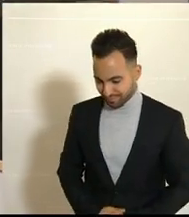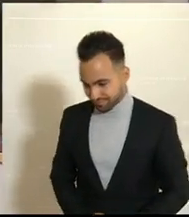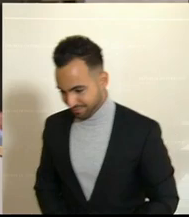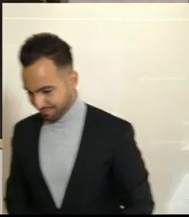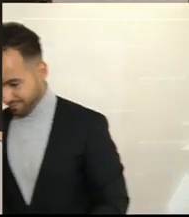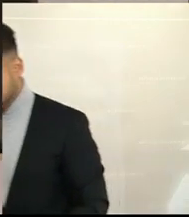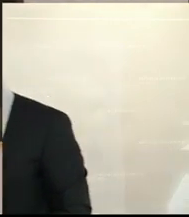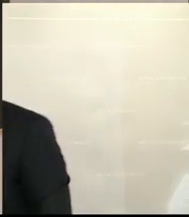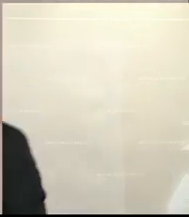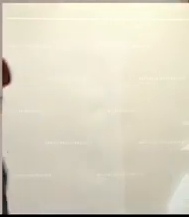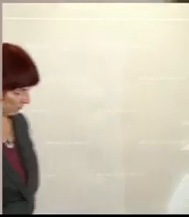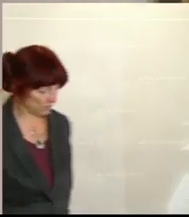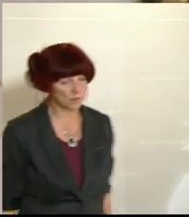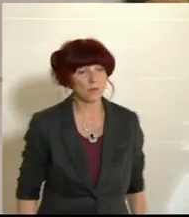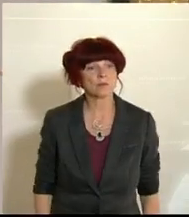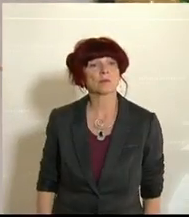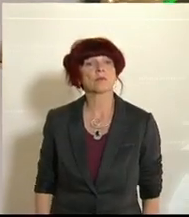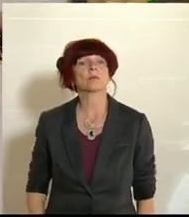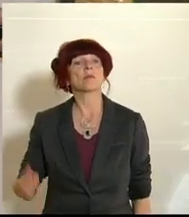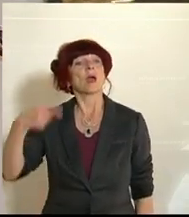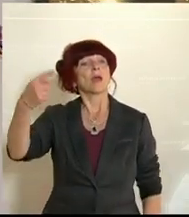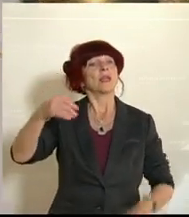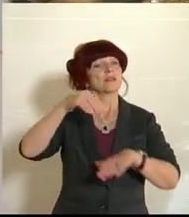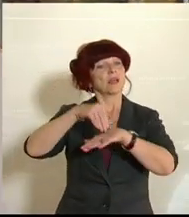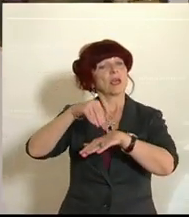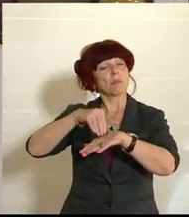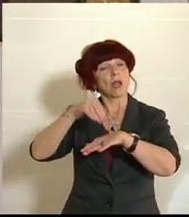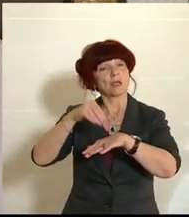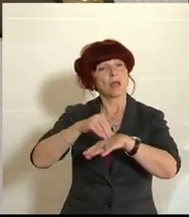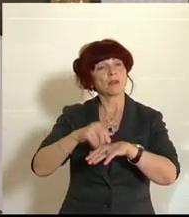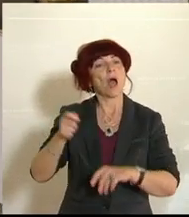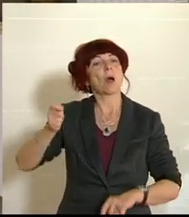einzelnen Dotierungen für die Ministerien im Haushalt 2020.